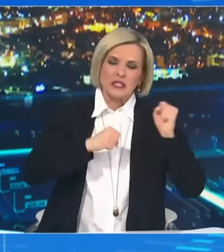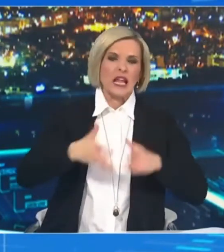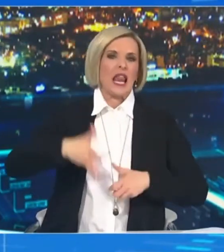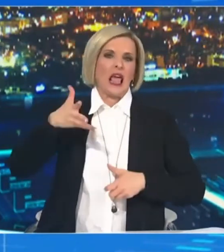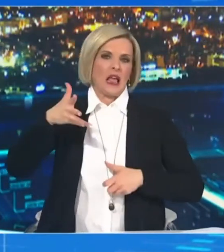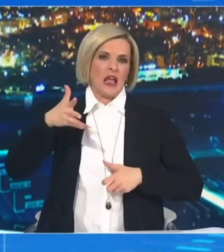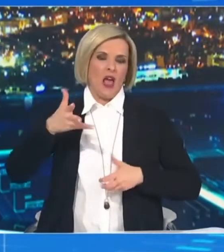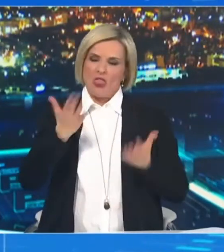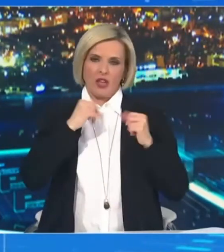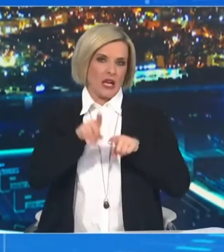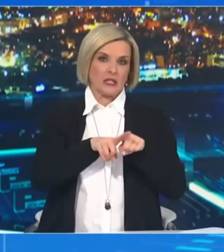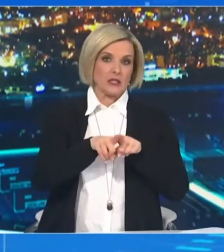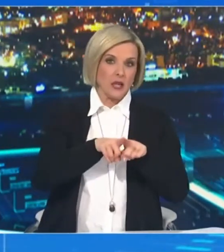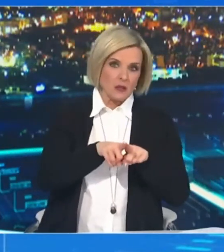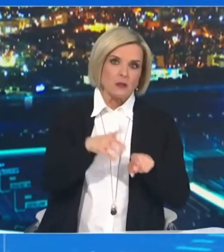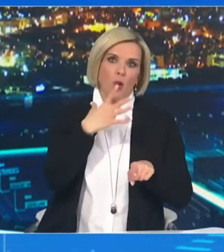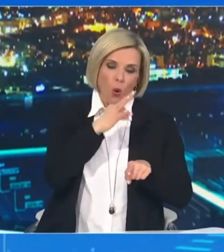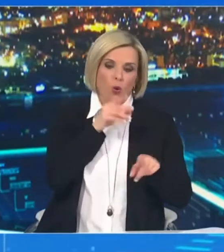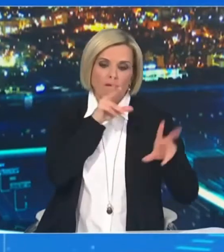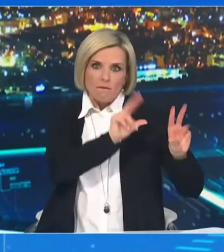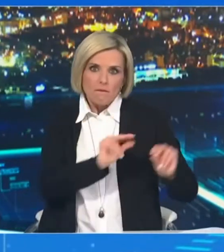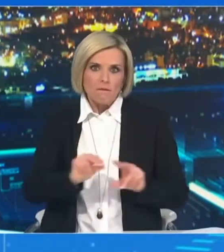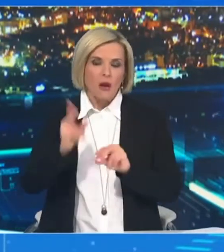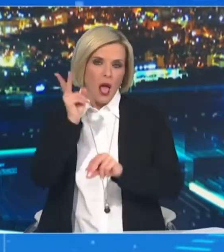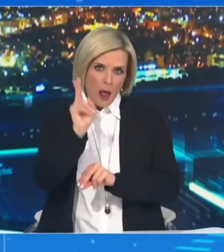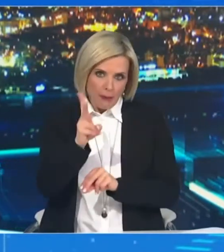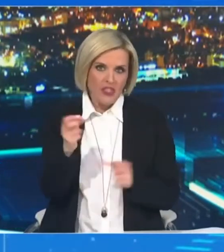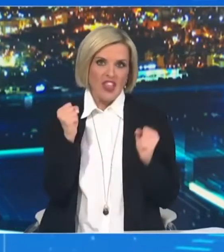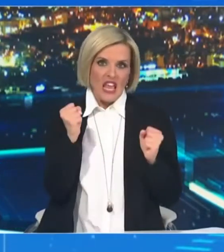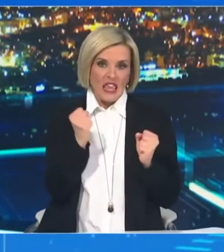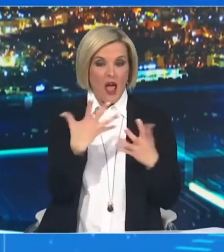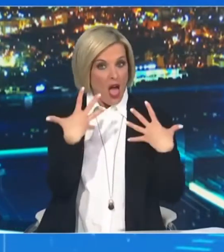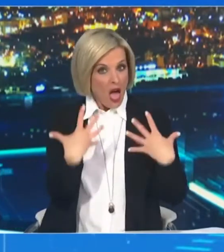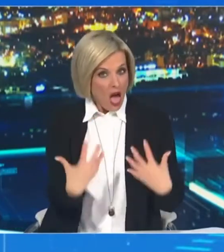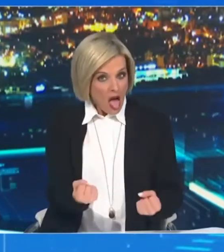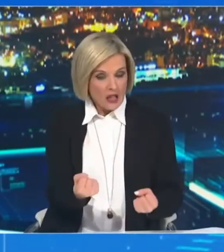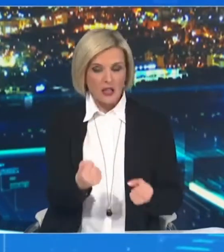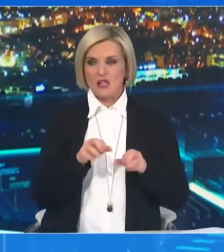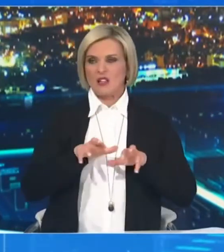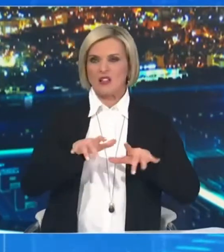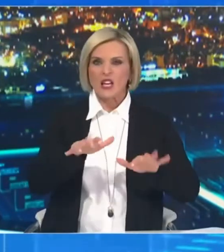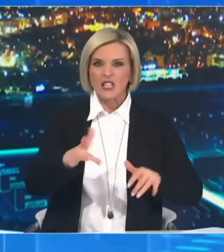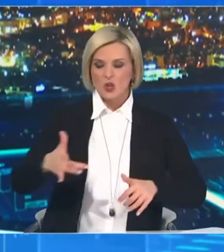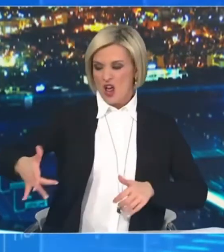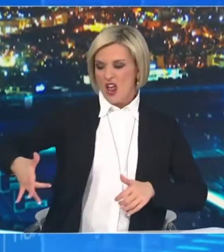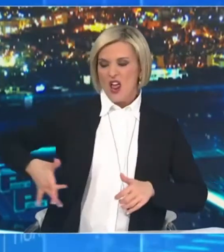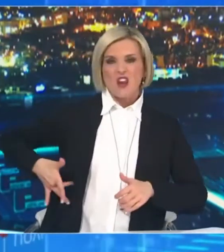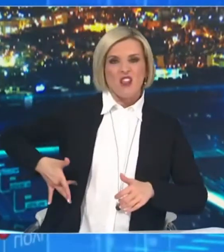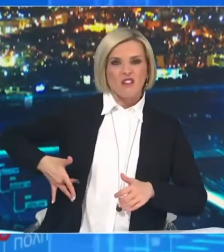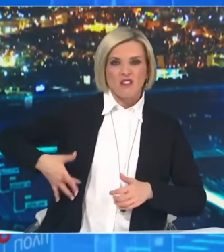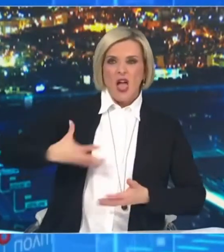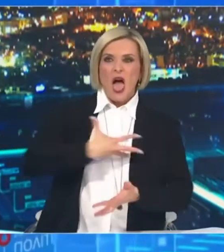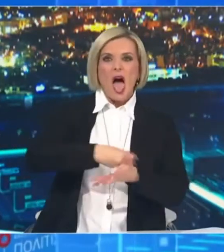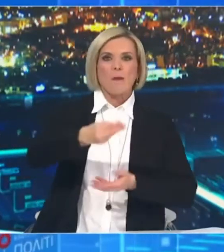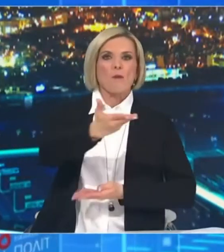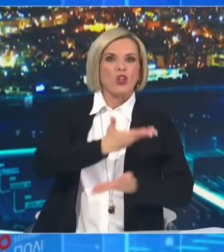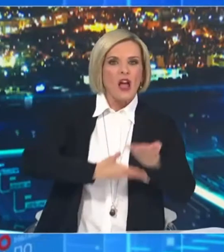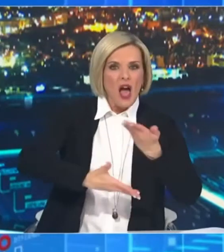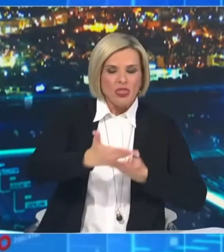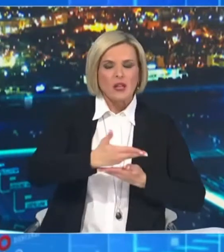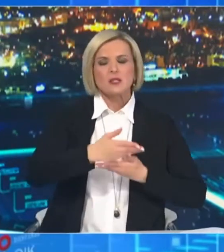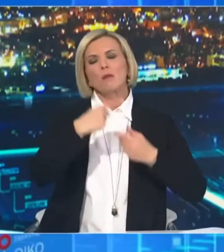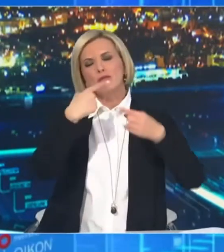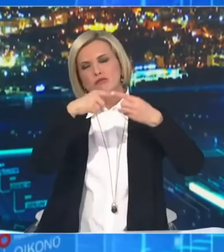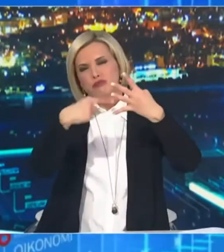Επειδή δεν είναι απαραίτητο όλοι να γνωρίζουν ποια είναι τα νοσήματα